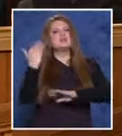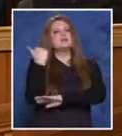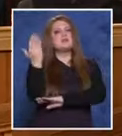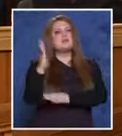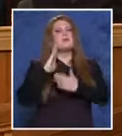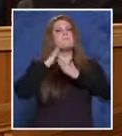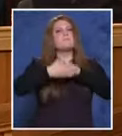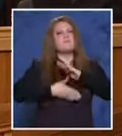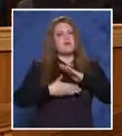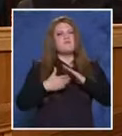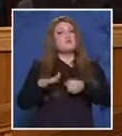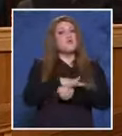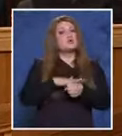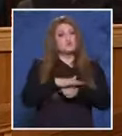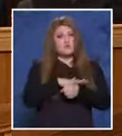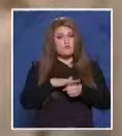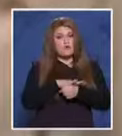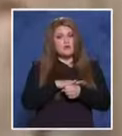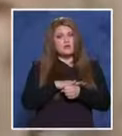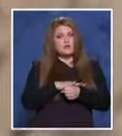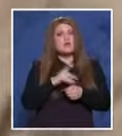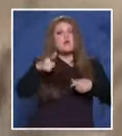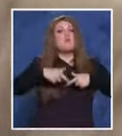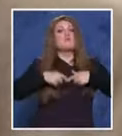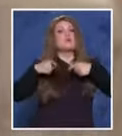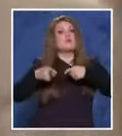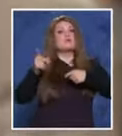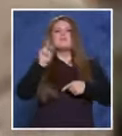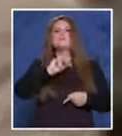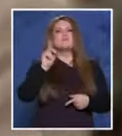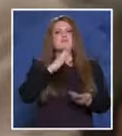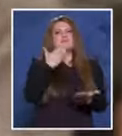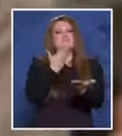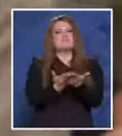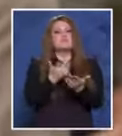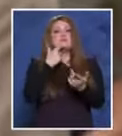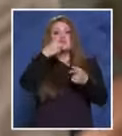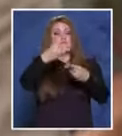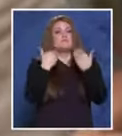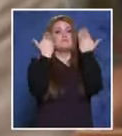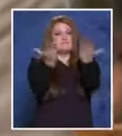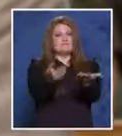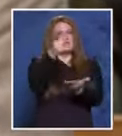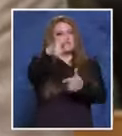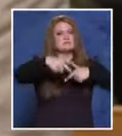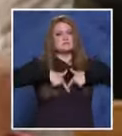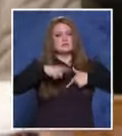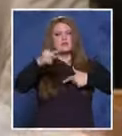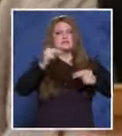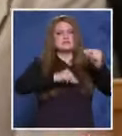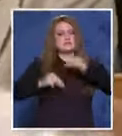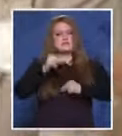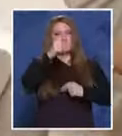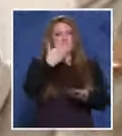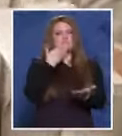основание ч.Н. 45. Закон, децент и договорите, прокуратурата няма компетентност да се произнесе, затова ви я предоставям и представям в съдемно заседание. Добре, ако